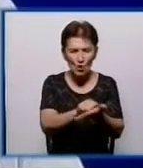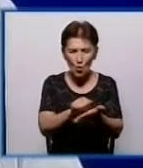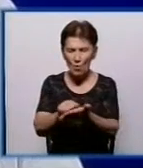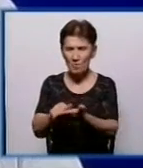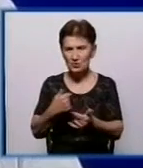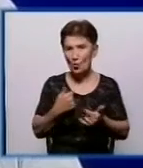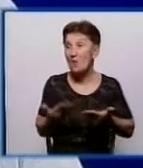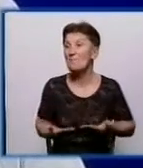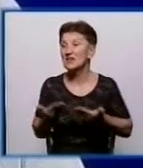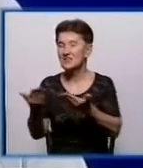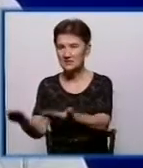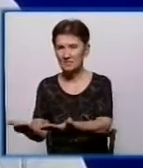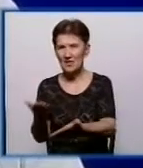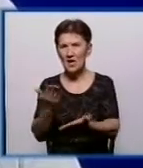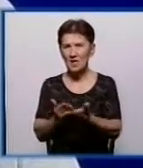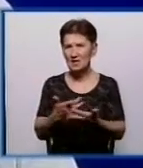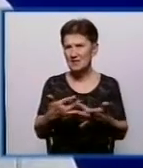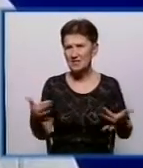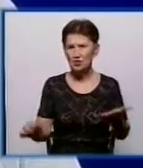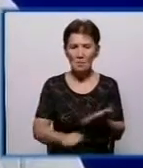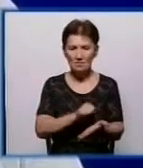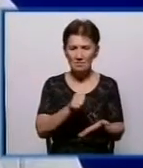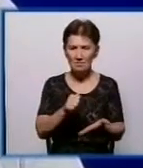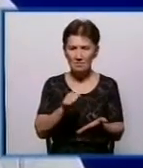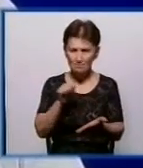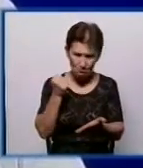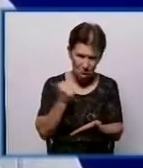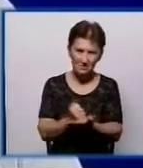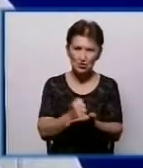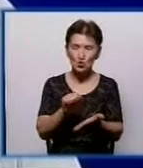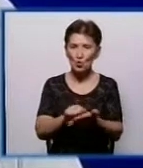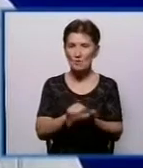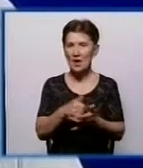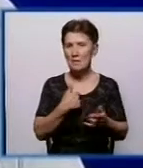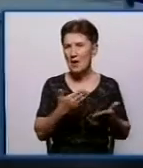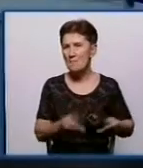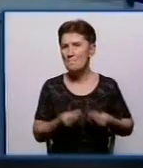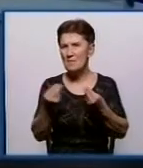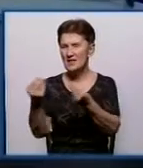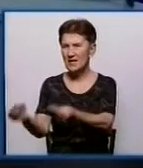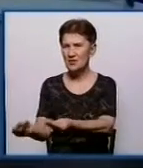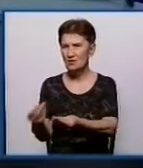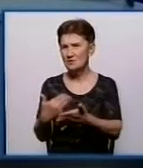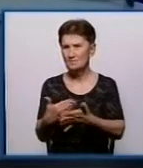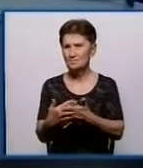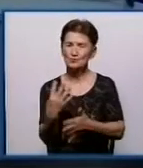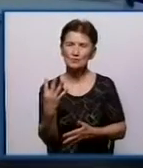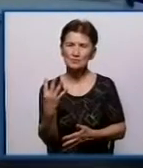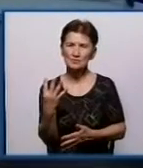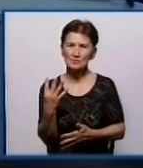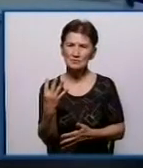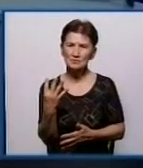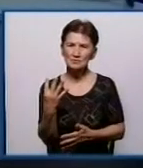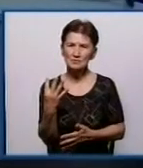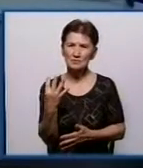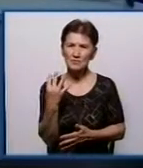передбачає дуже багато підтверджуючих документів. І насправді ми передали до Національної комісії майже 4